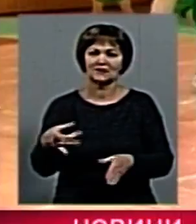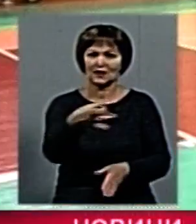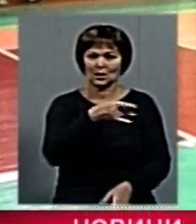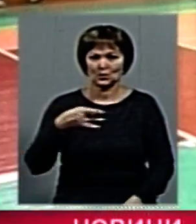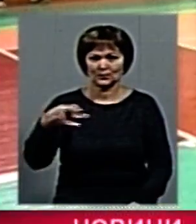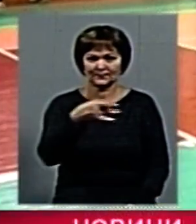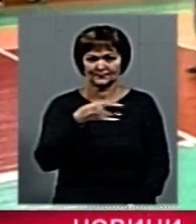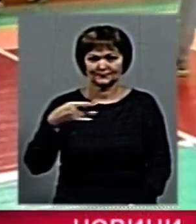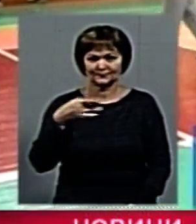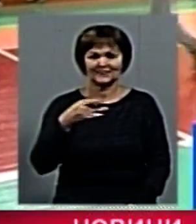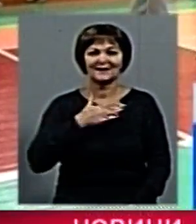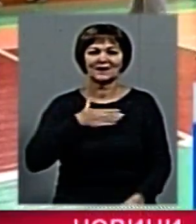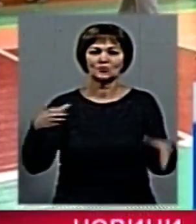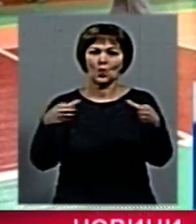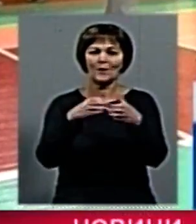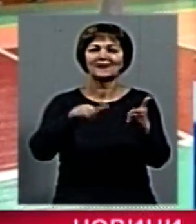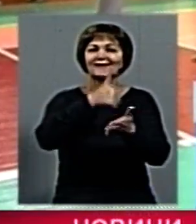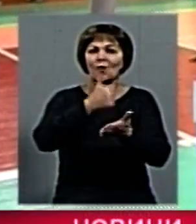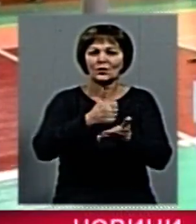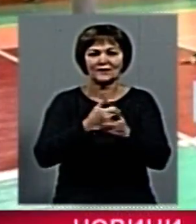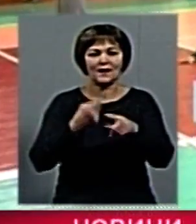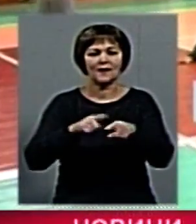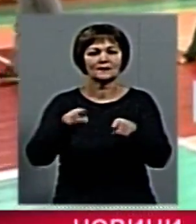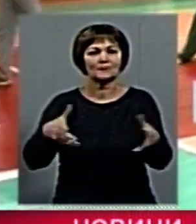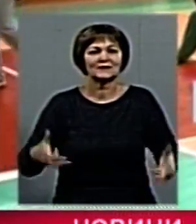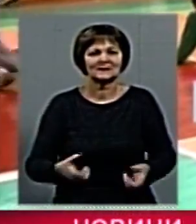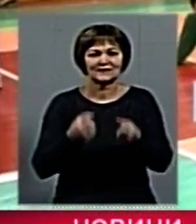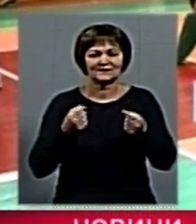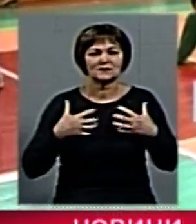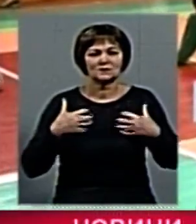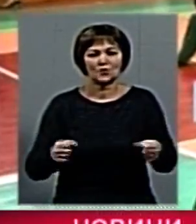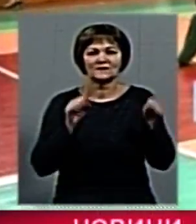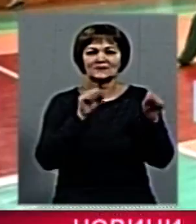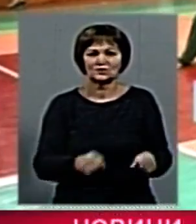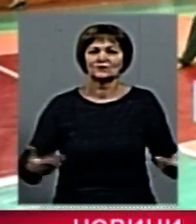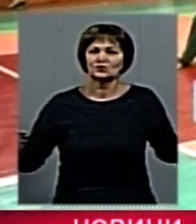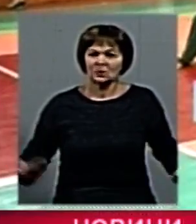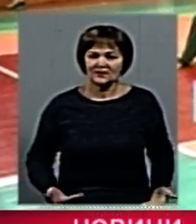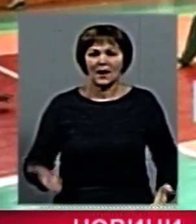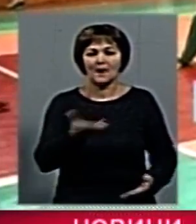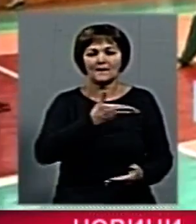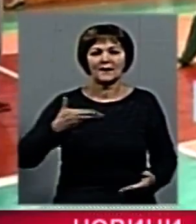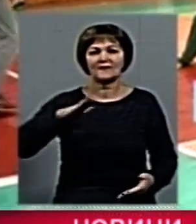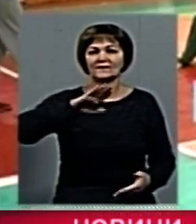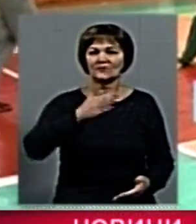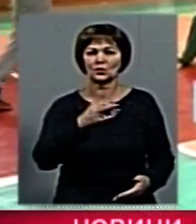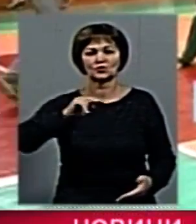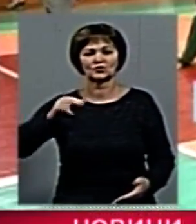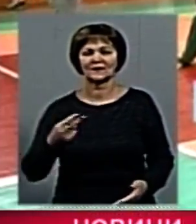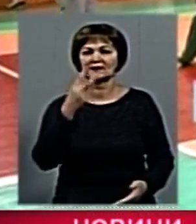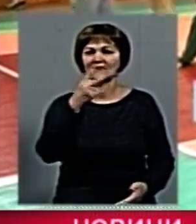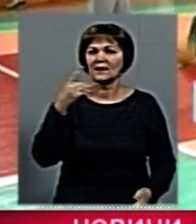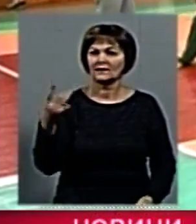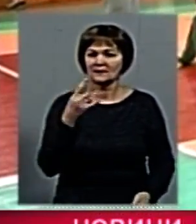району. В нашій команді головне – це підтримувати здоровий спосіб життя. Ми вівторок, четвер, два рази в неділю